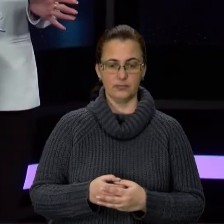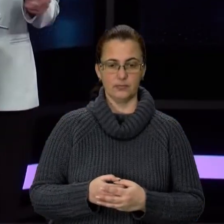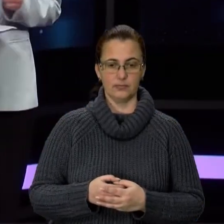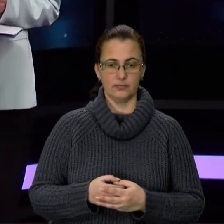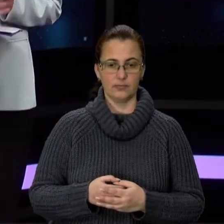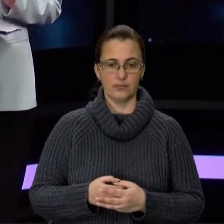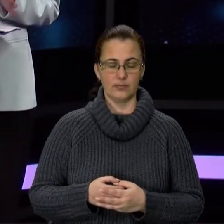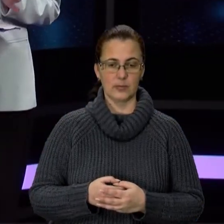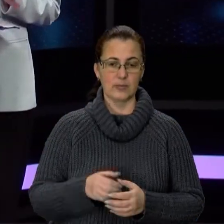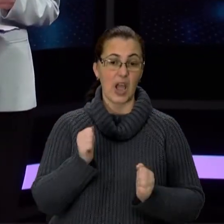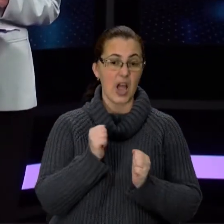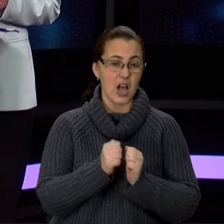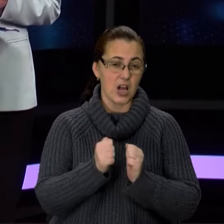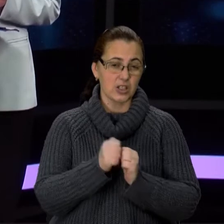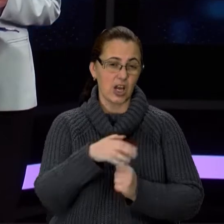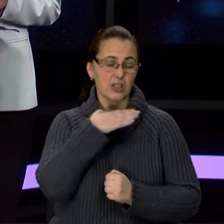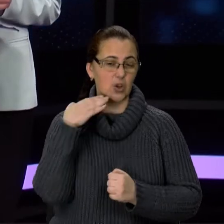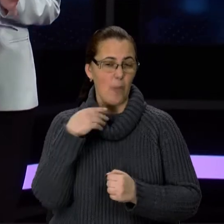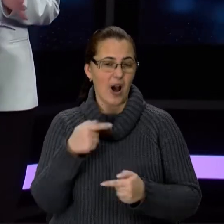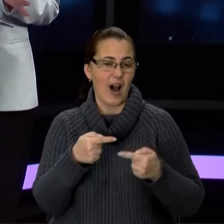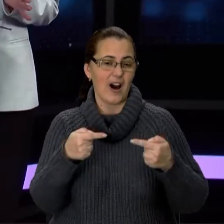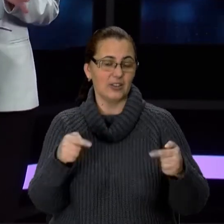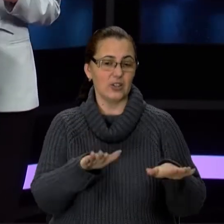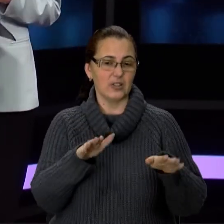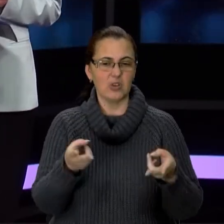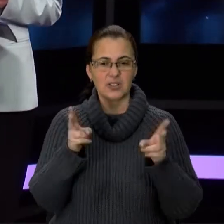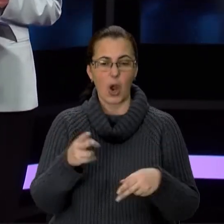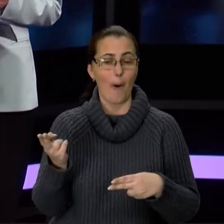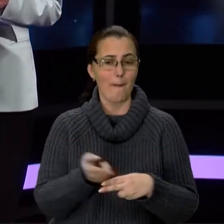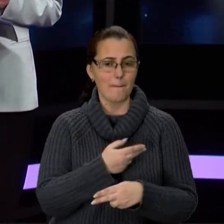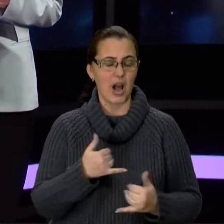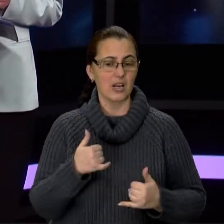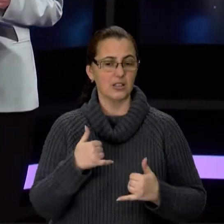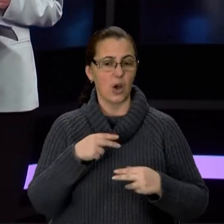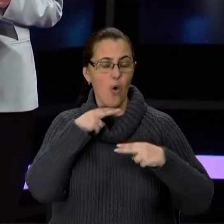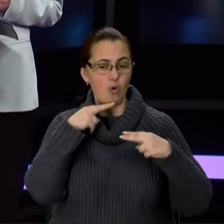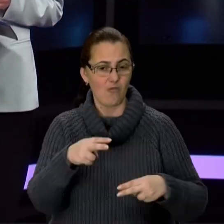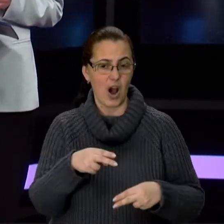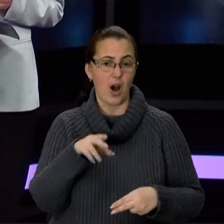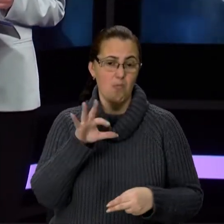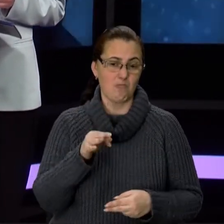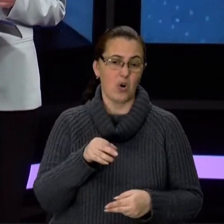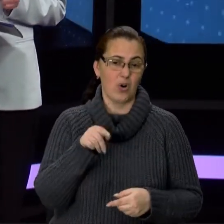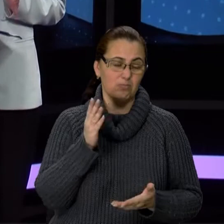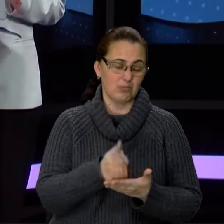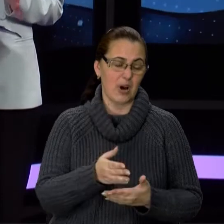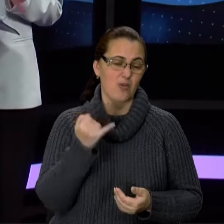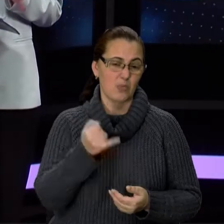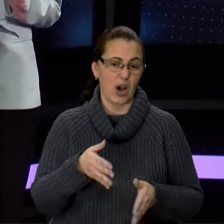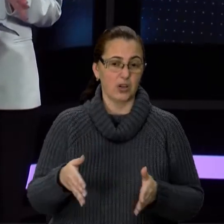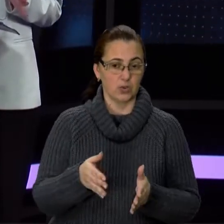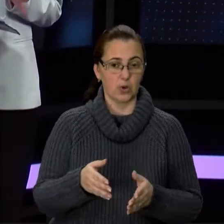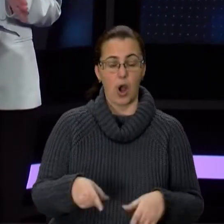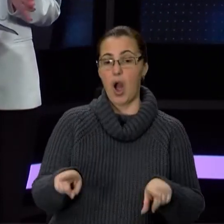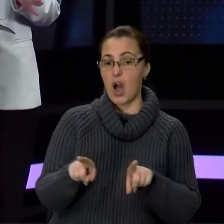Нерідко чимало локальних принад залишаються без гідної уваги, бо ж ведуть до них погані дороги. Такі ж уже